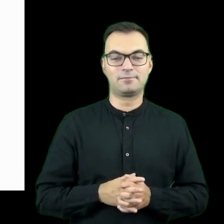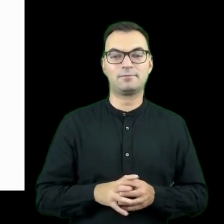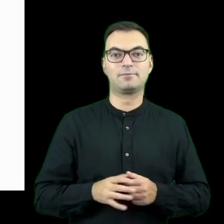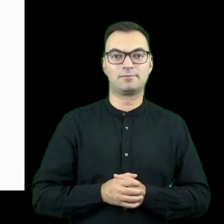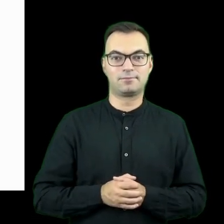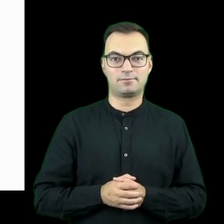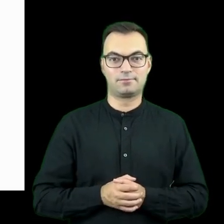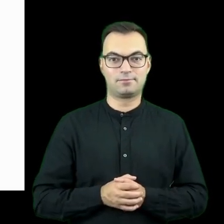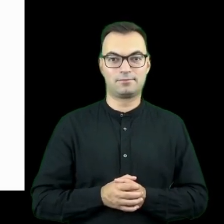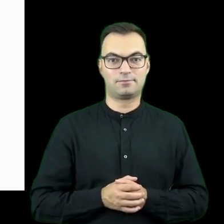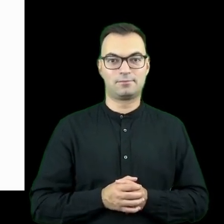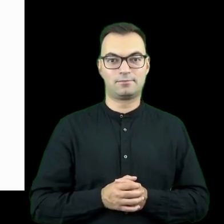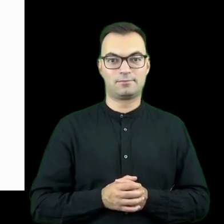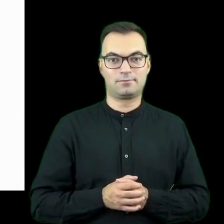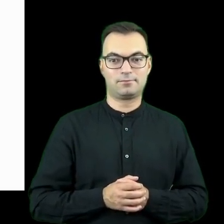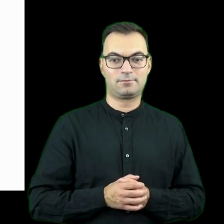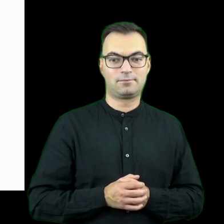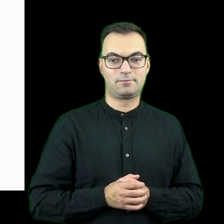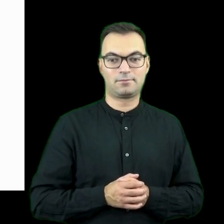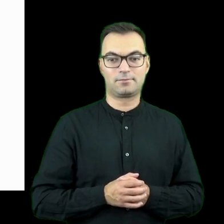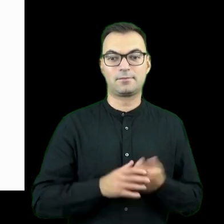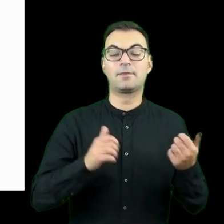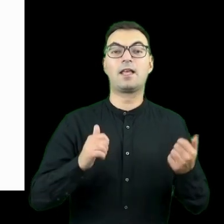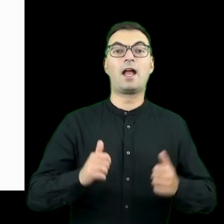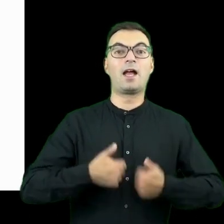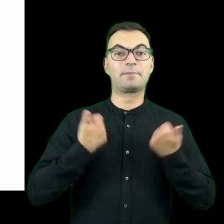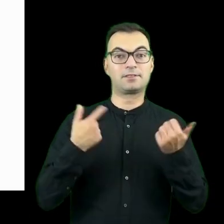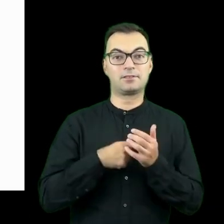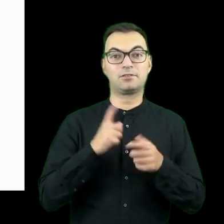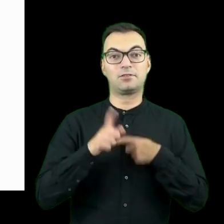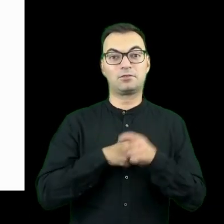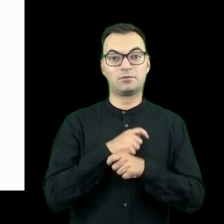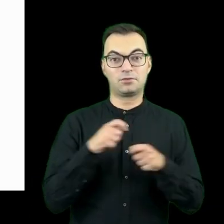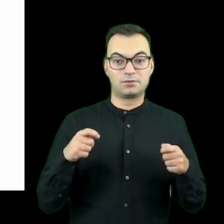gratyfikacją działania. By to zaadresować,